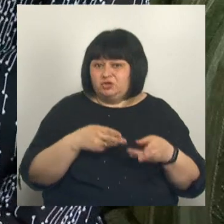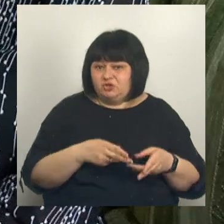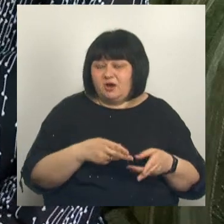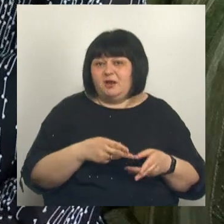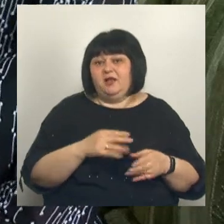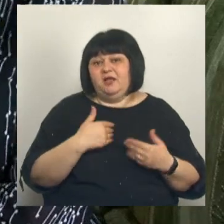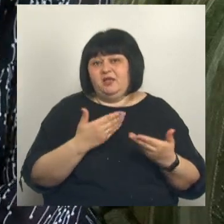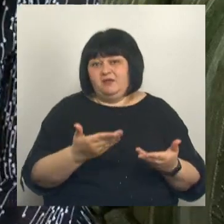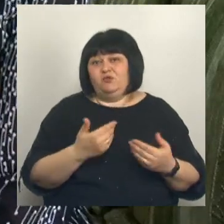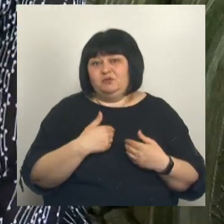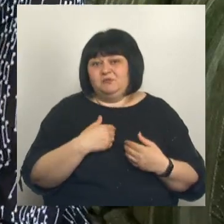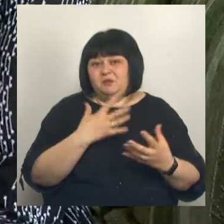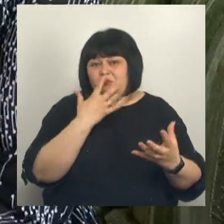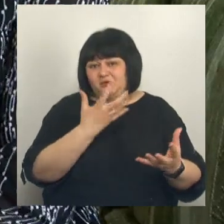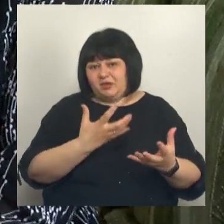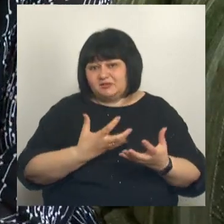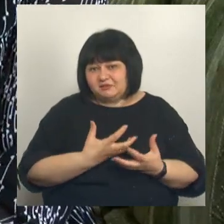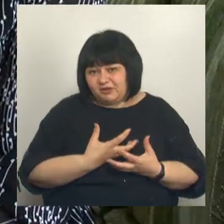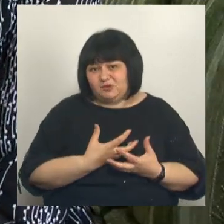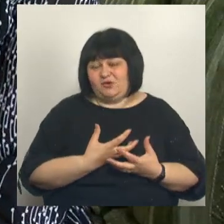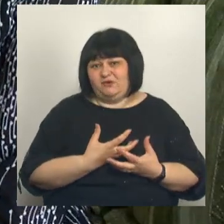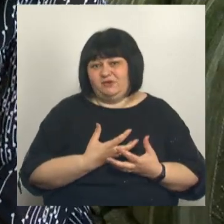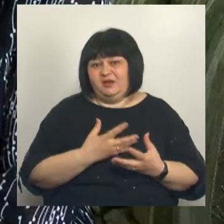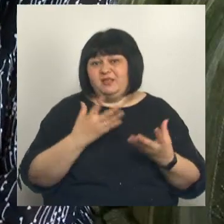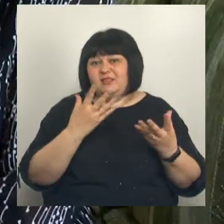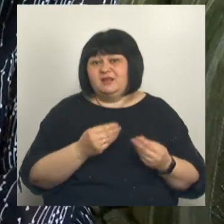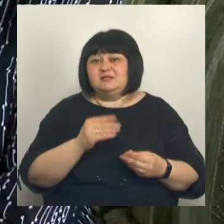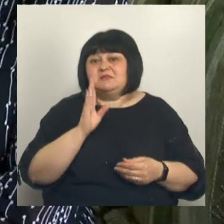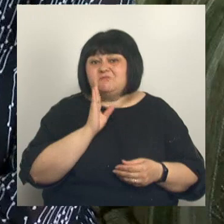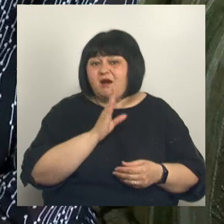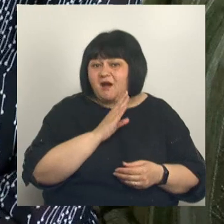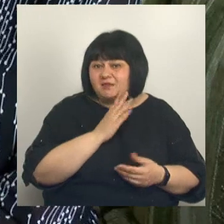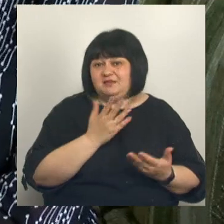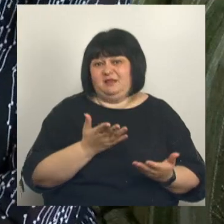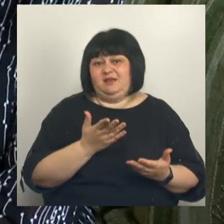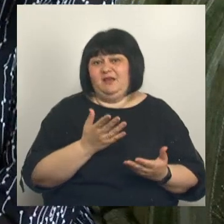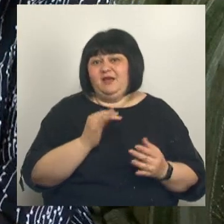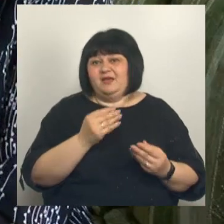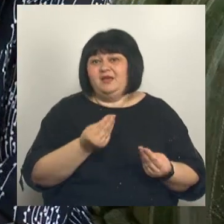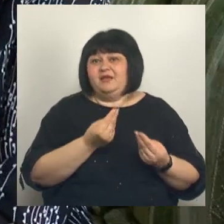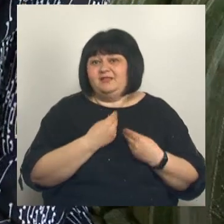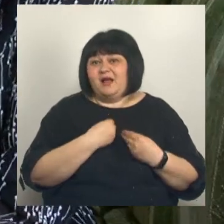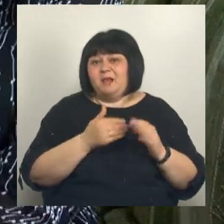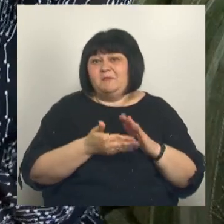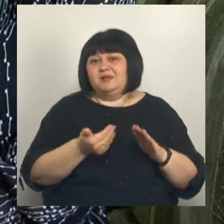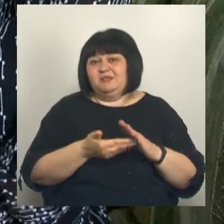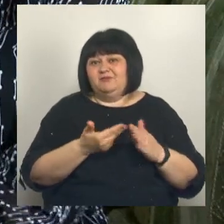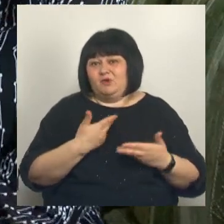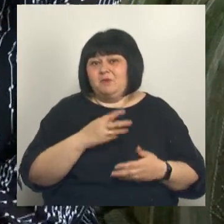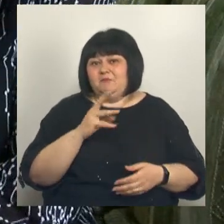букет цветов на день матери и присвоили позывной мать.